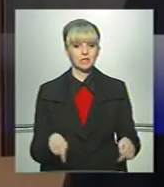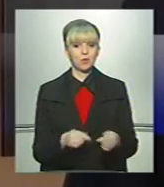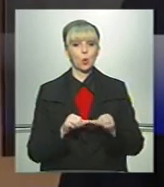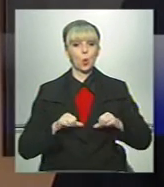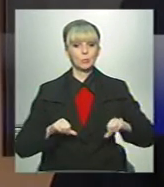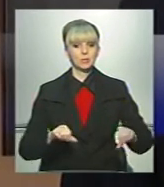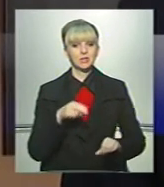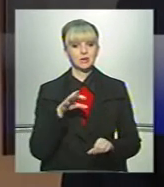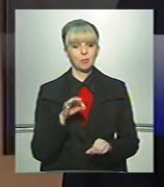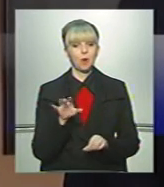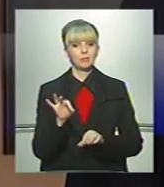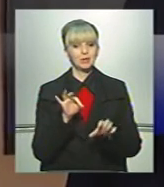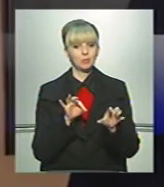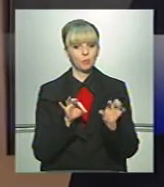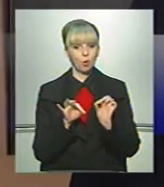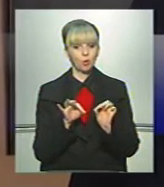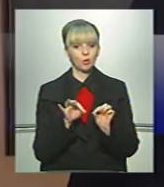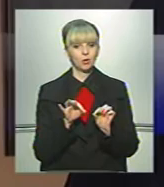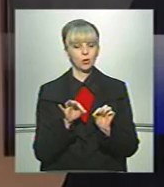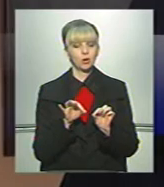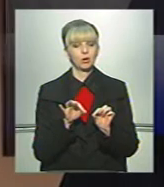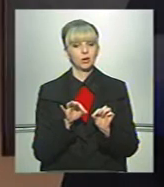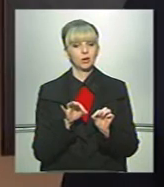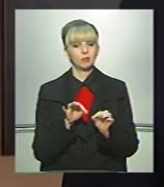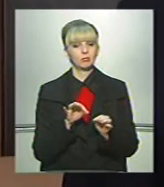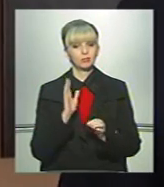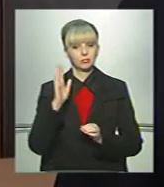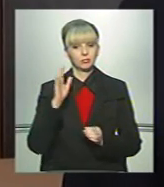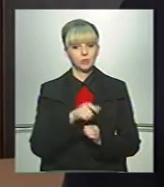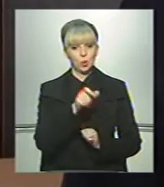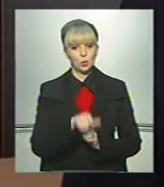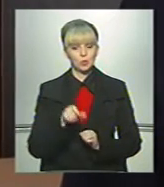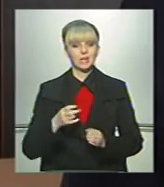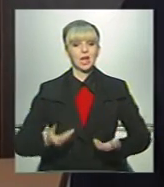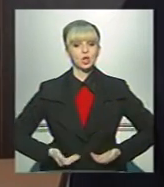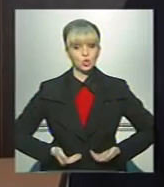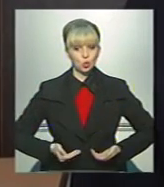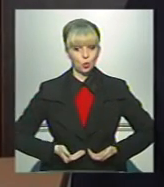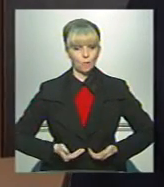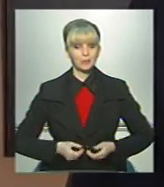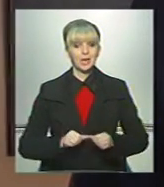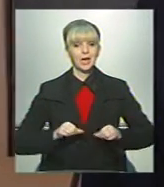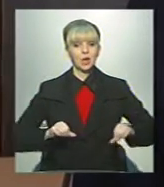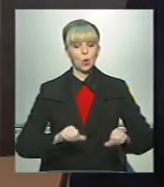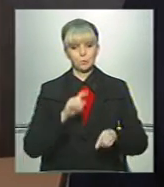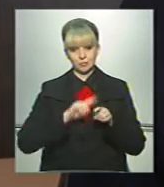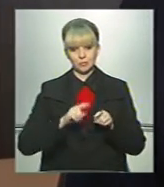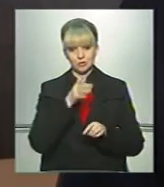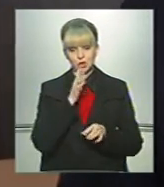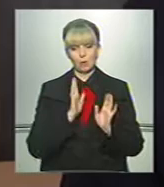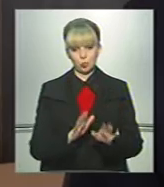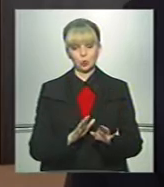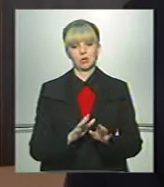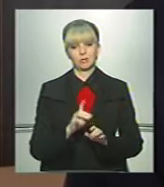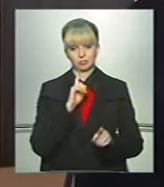комісію по підбору претендентів на житло. Комісія найближчим часом буде